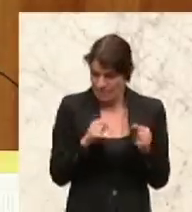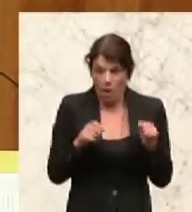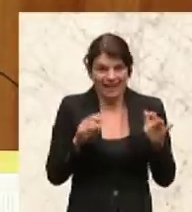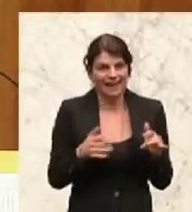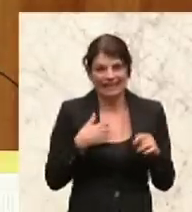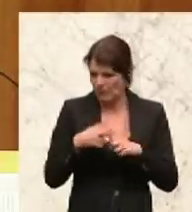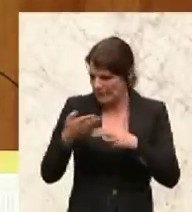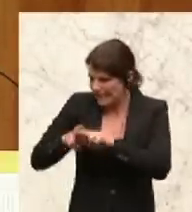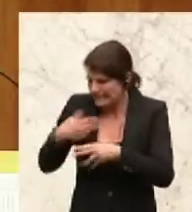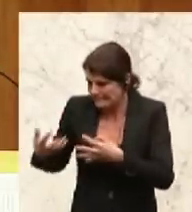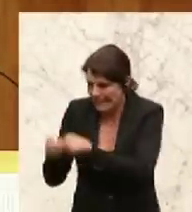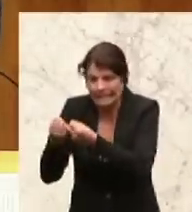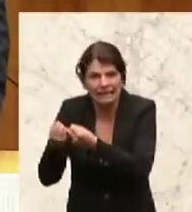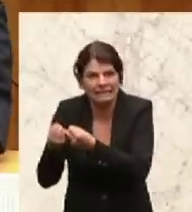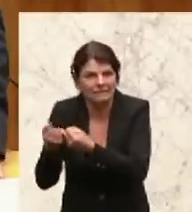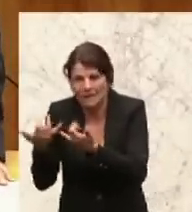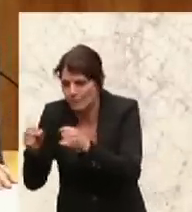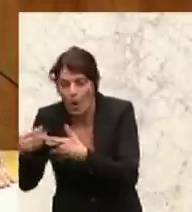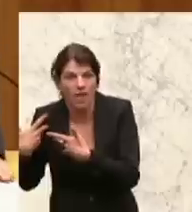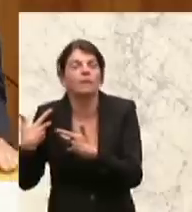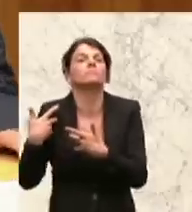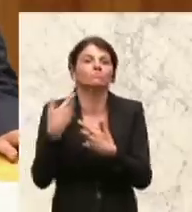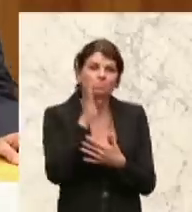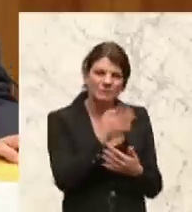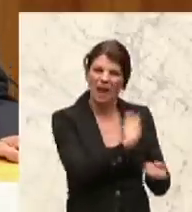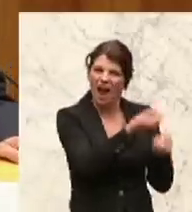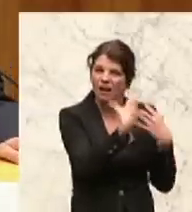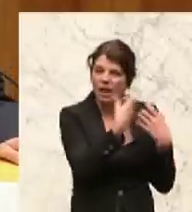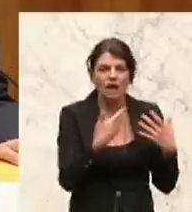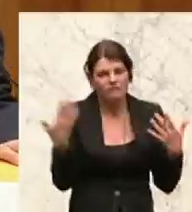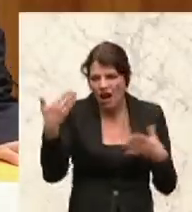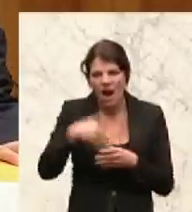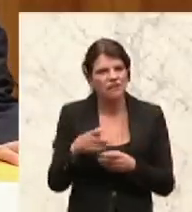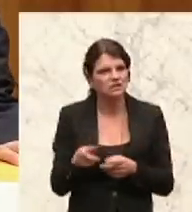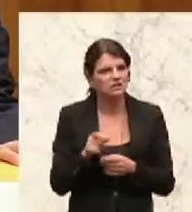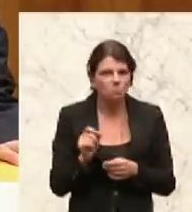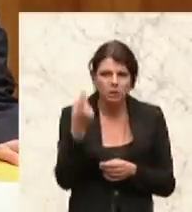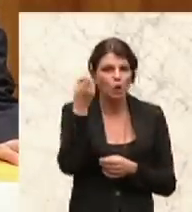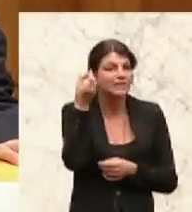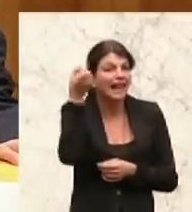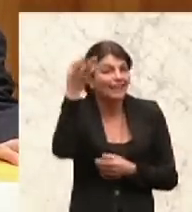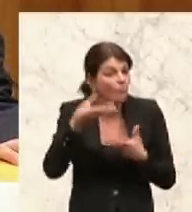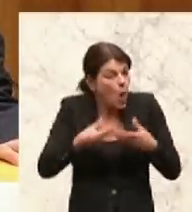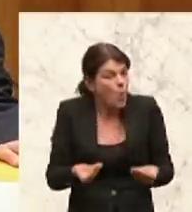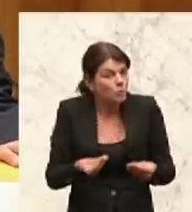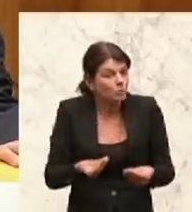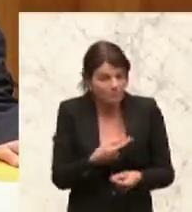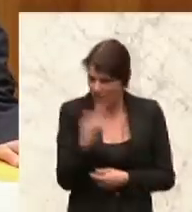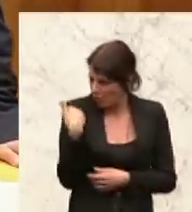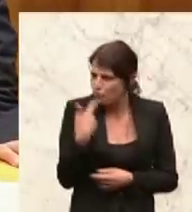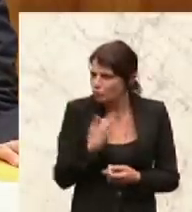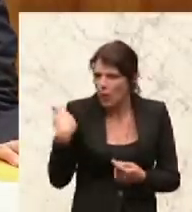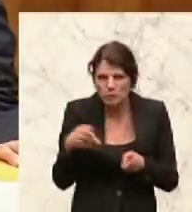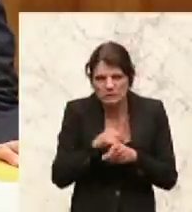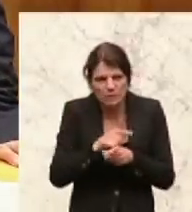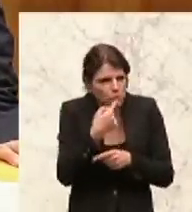dann müssen Sie einmal erklären, was eigentlich die besonders kreativen Lösungen sind, von denen Sie hier neulich gesprochen haben,